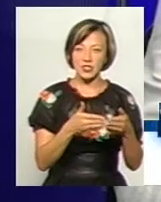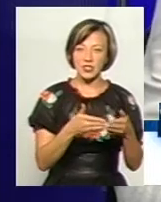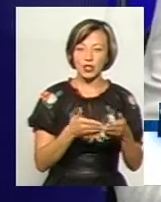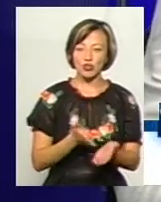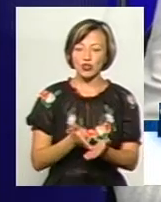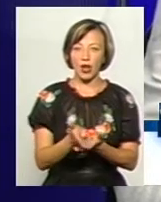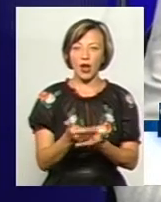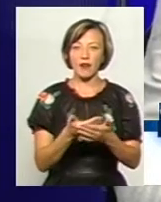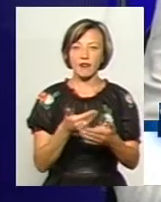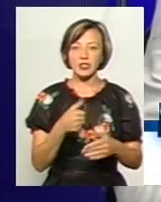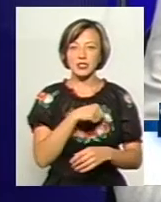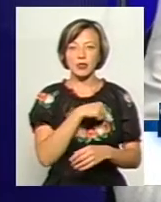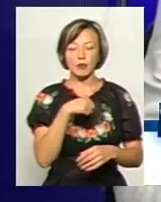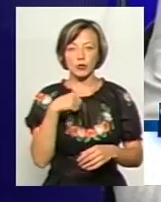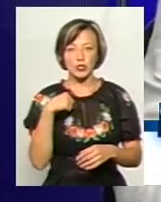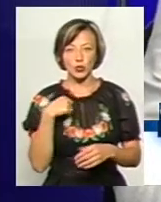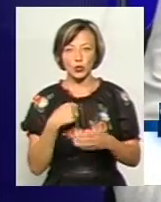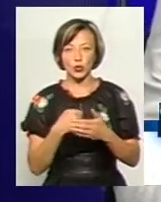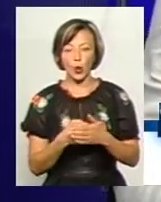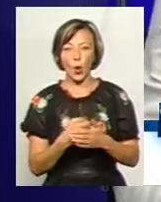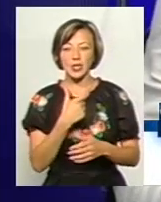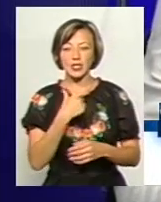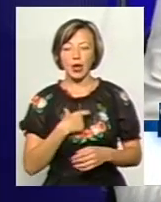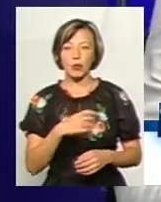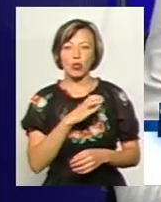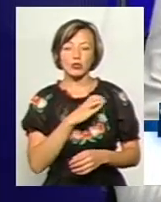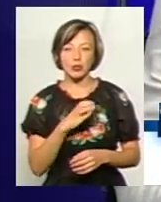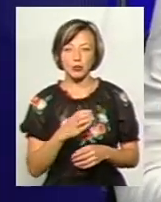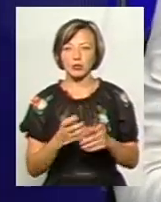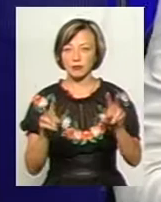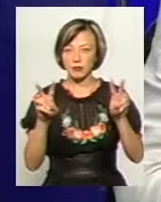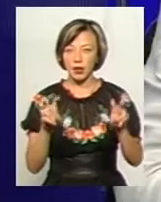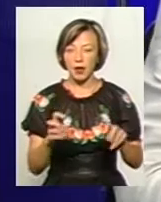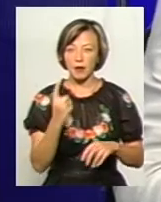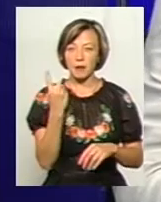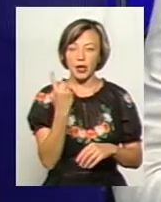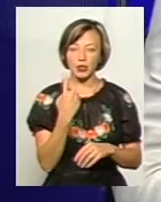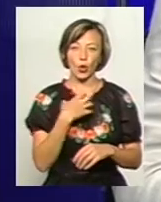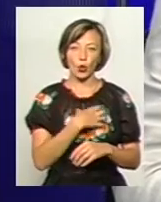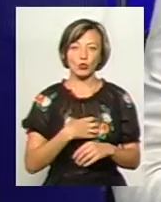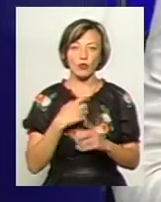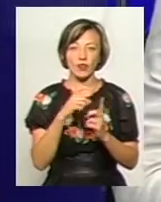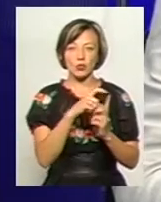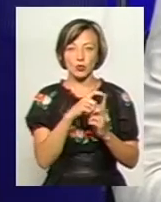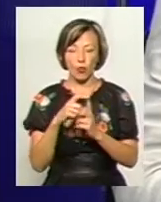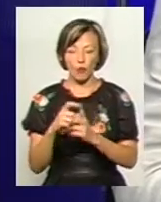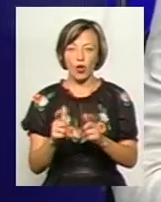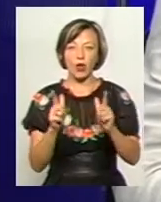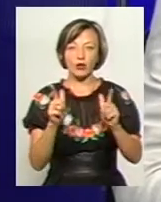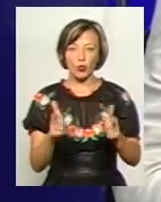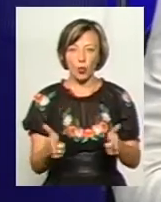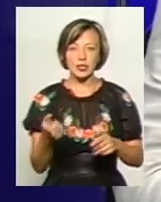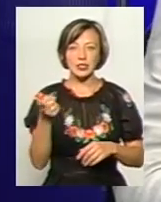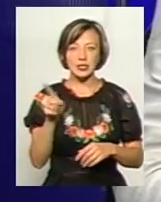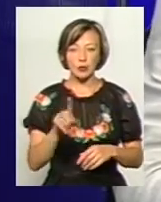самостійності до самодостатності». І от перше, це ключове слово. Я цілком згоден з тим,